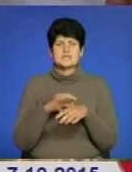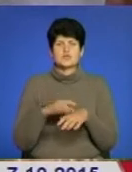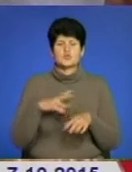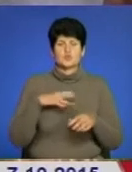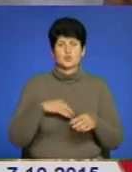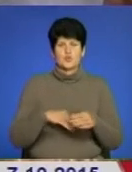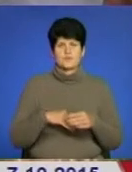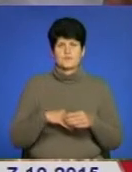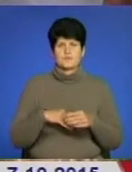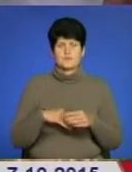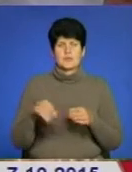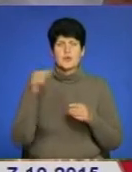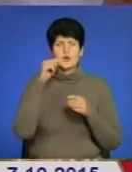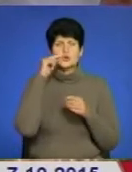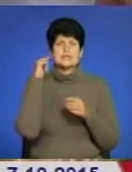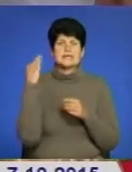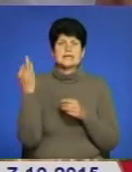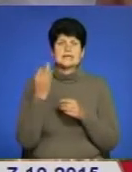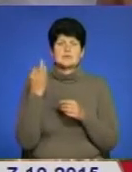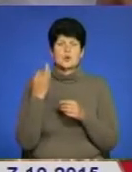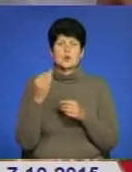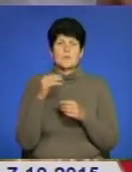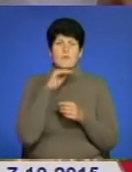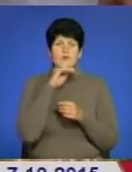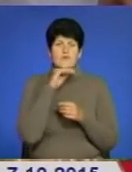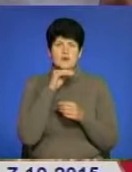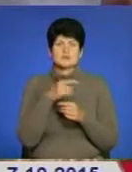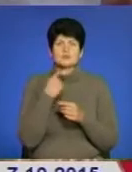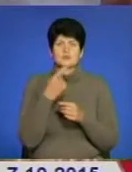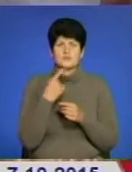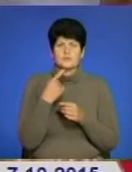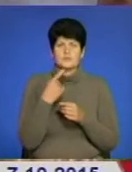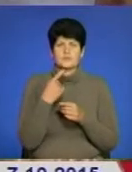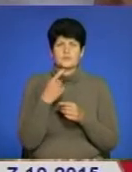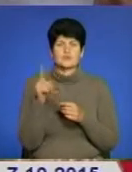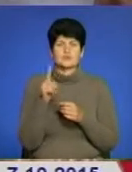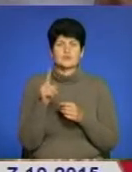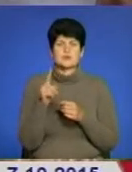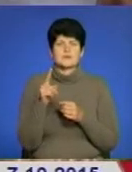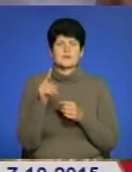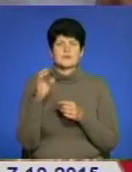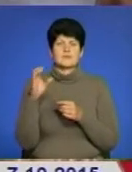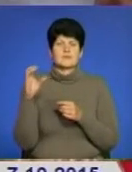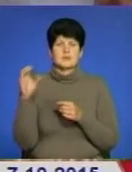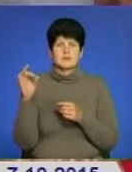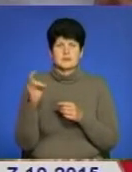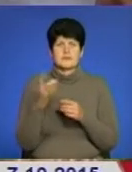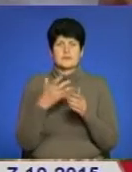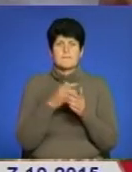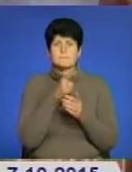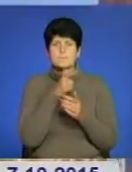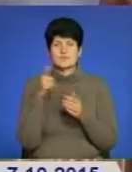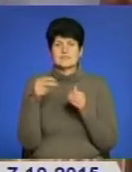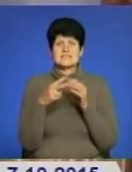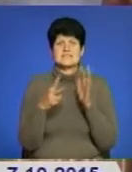духовно. Російський історик професор Курганов стверджує, що радянська ідеологія на протязі